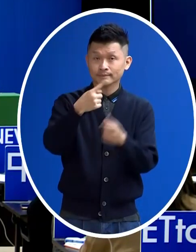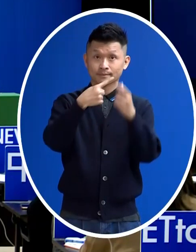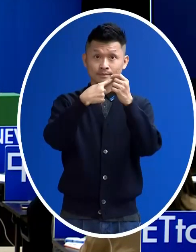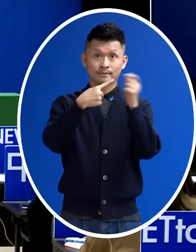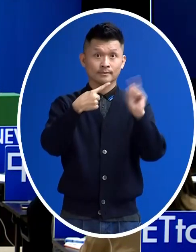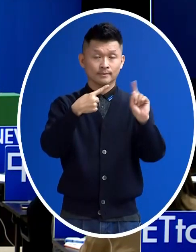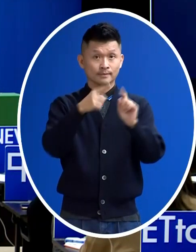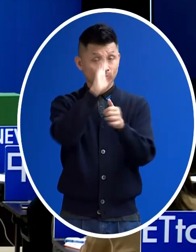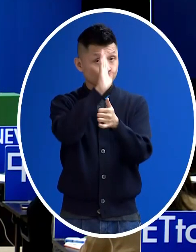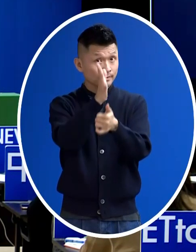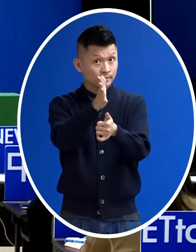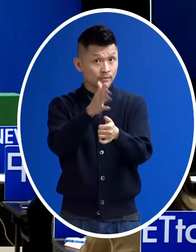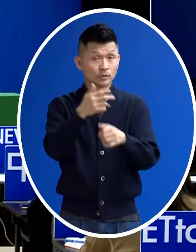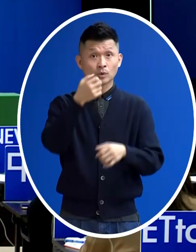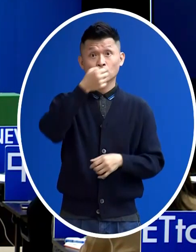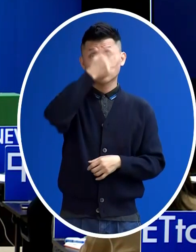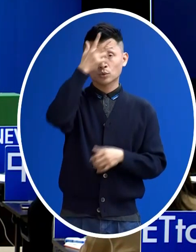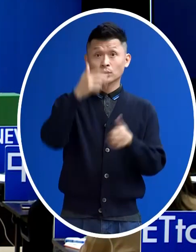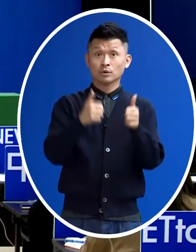教 第一題是想要請問